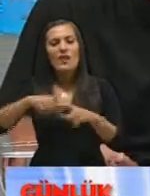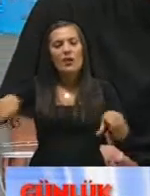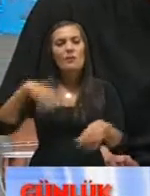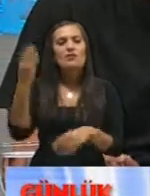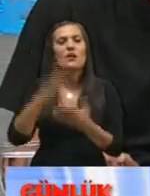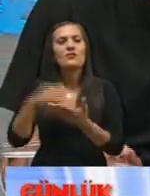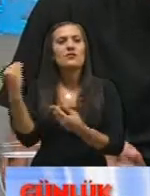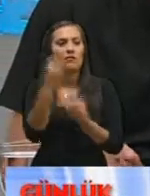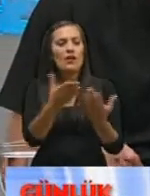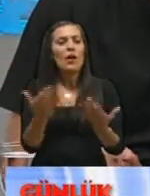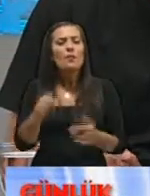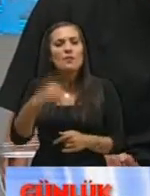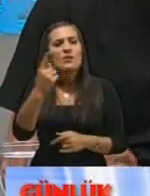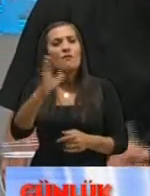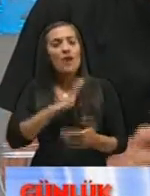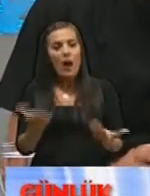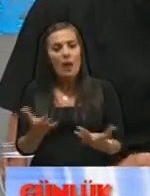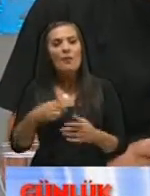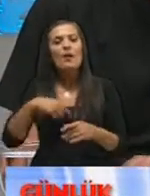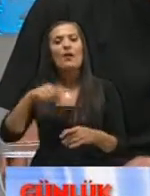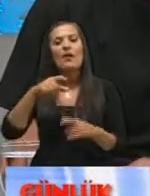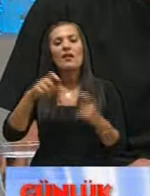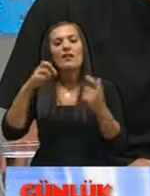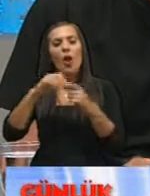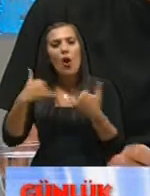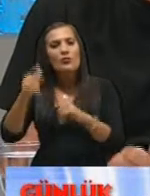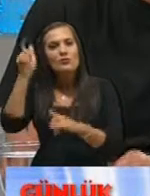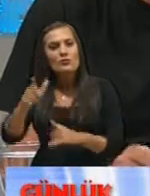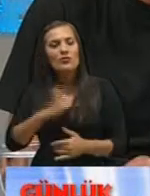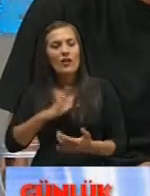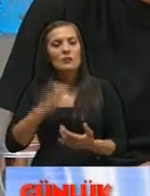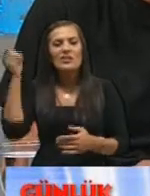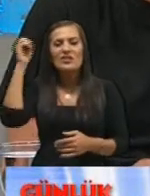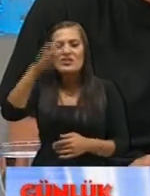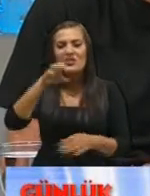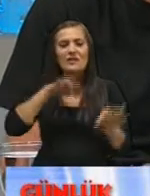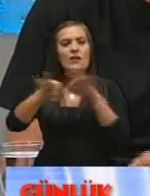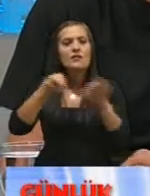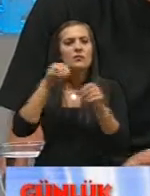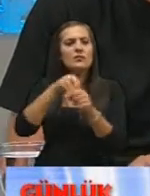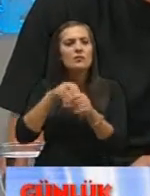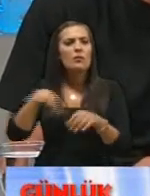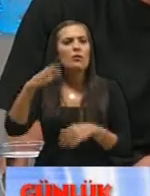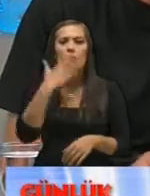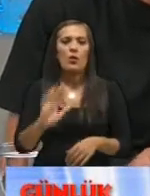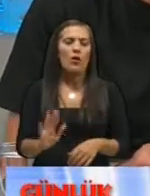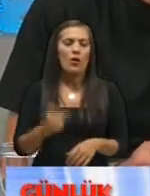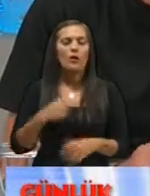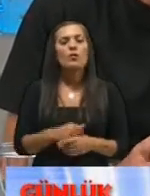veriyor böyle bir şey var ama resörlük var oyunculuk var ama ışık tasarımı maalesef daha ben